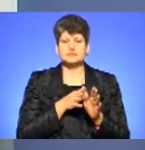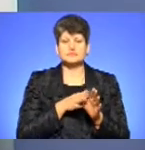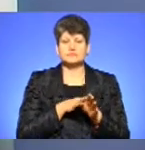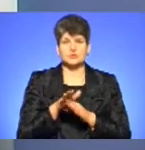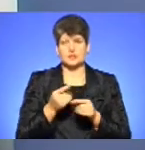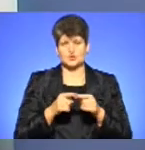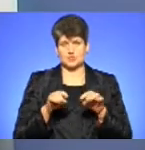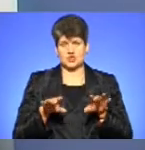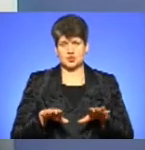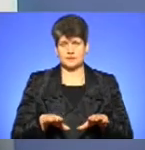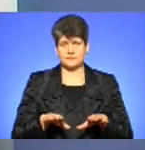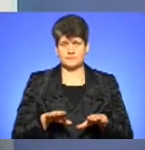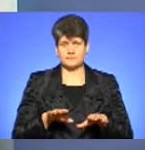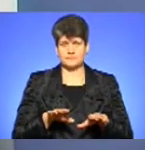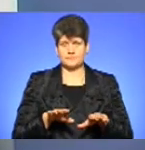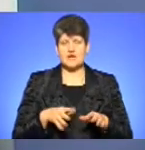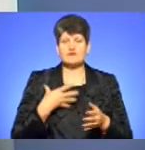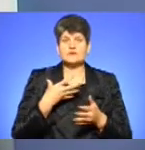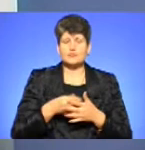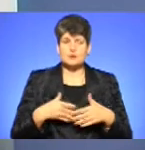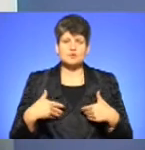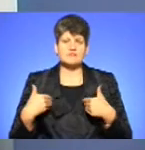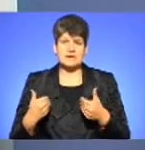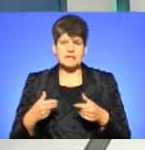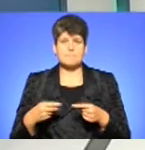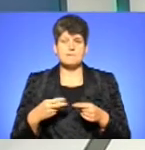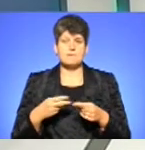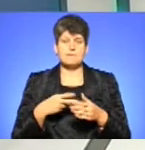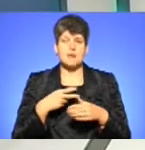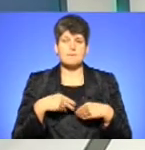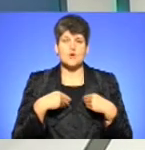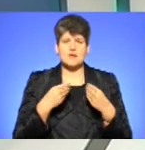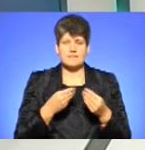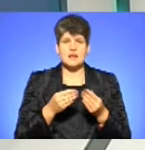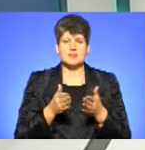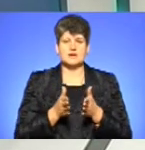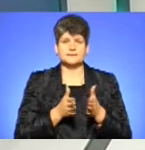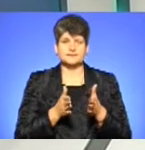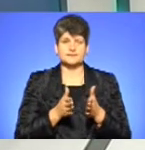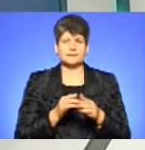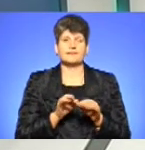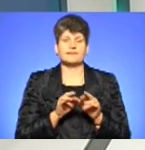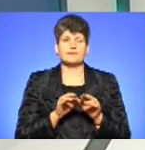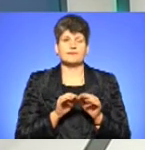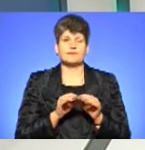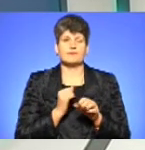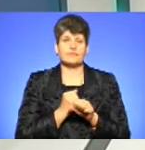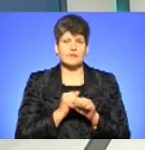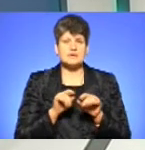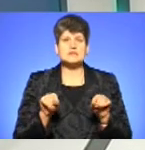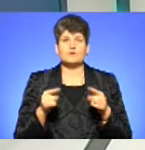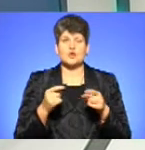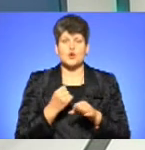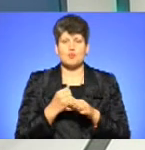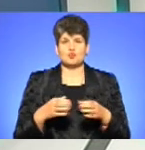В своєму зверненні ми подавали такий шлях розвитку, як створення робочої